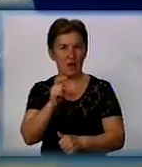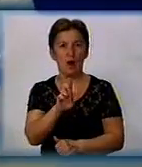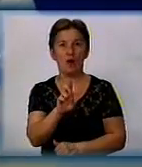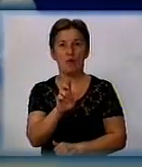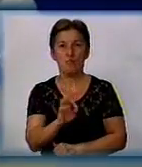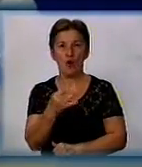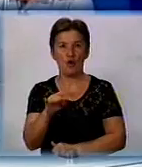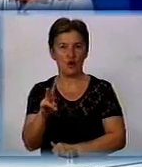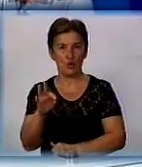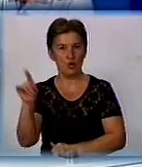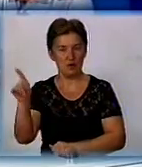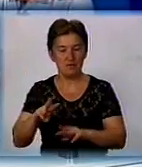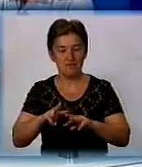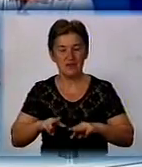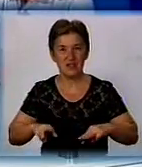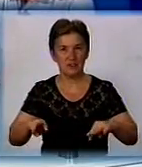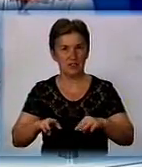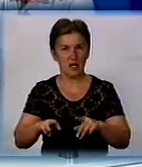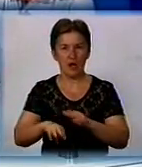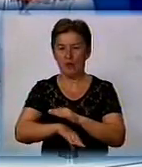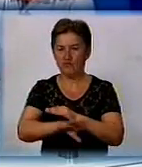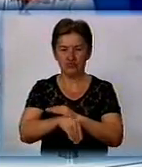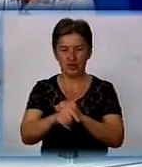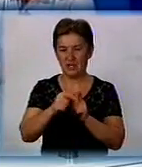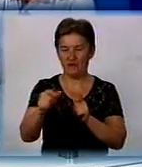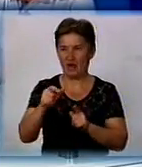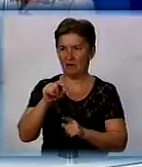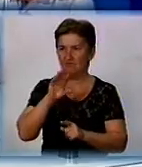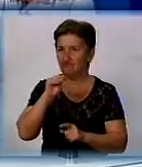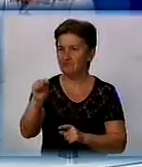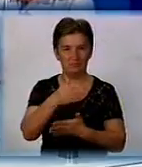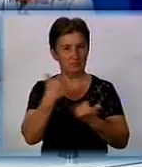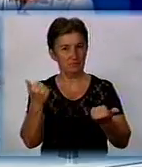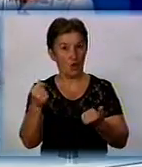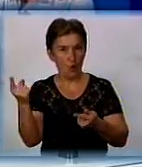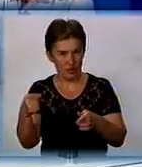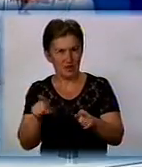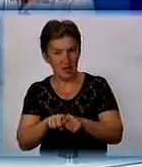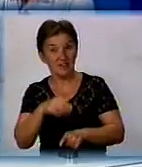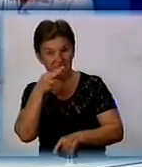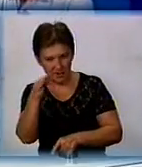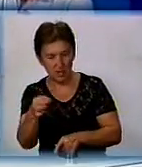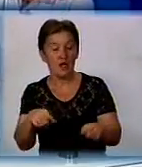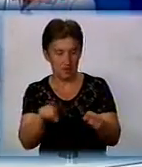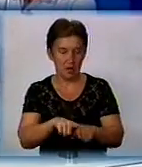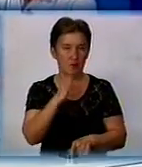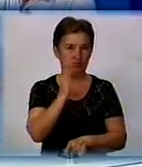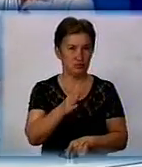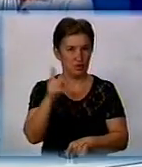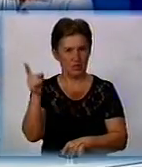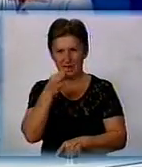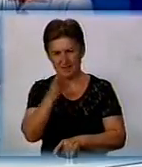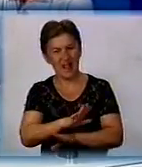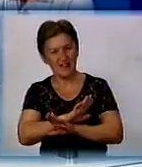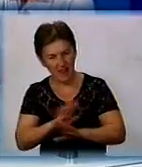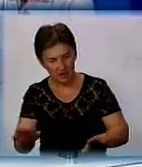Анатольович, цей міністр пусті слова не вбросає. Якщо він сказав, буде так, він буде робити так. Якщо він сказав, нет, значить,